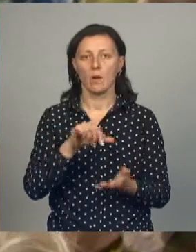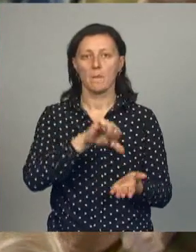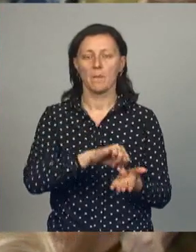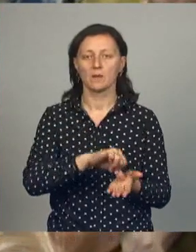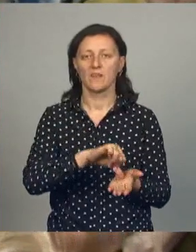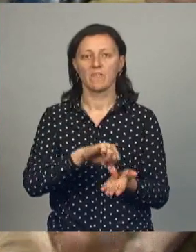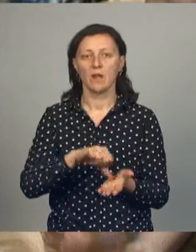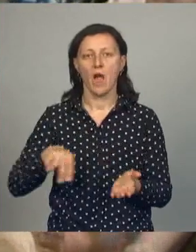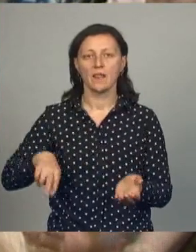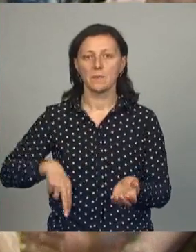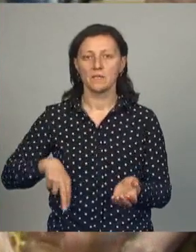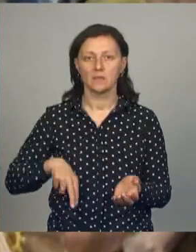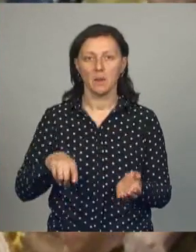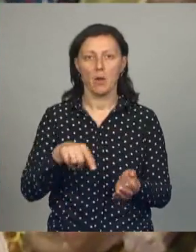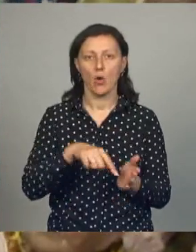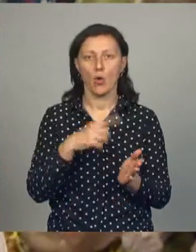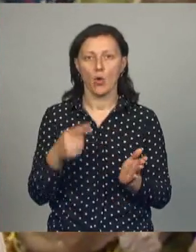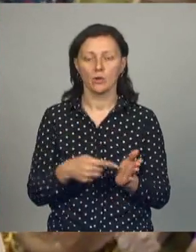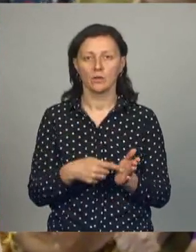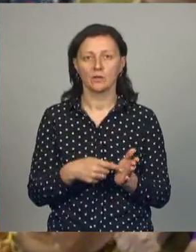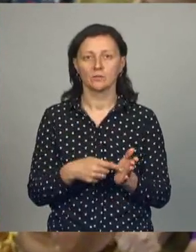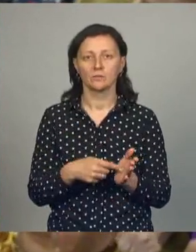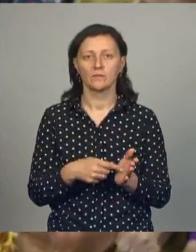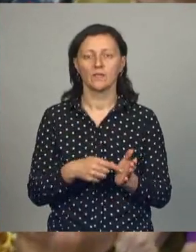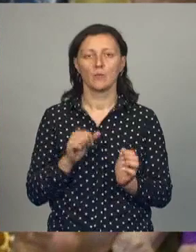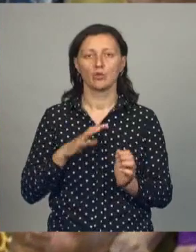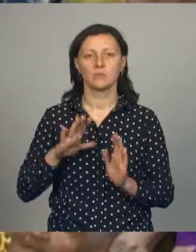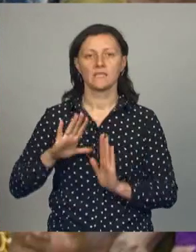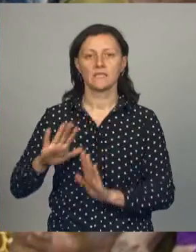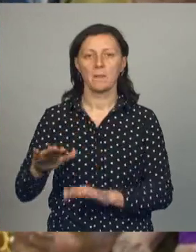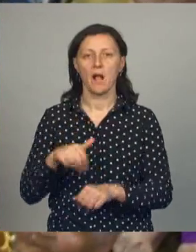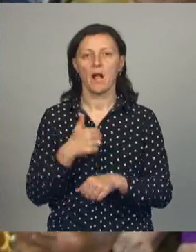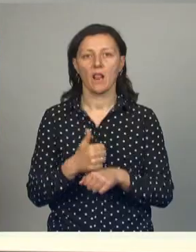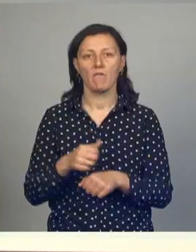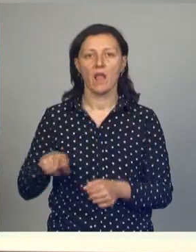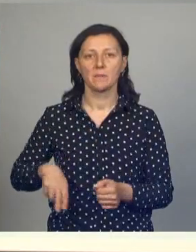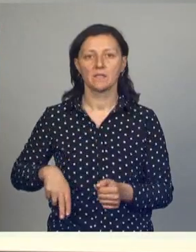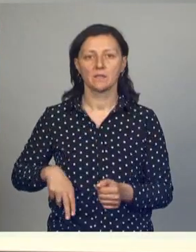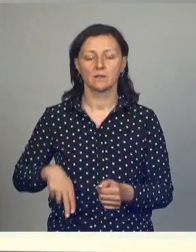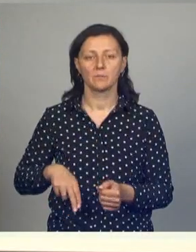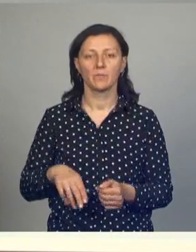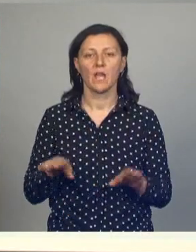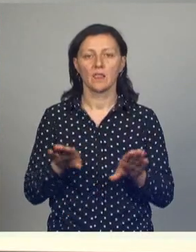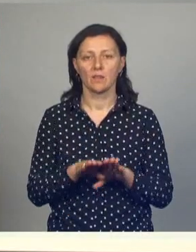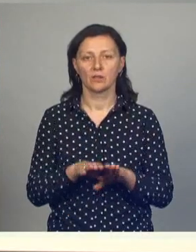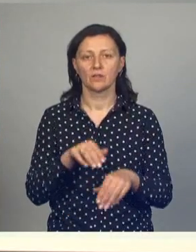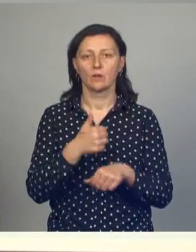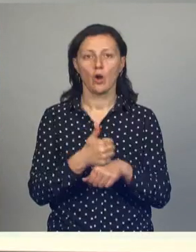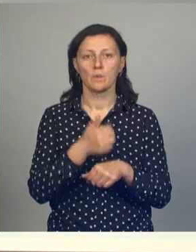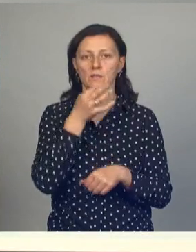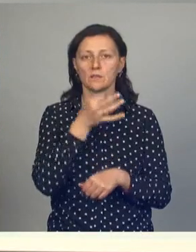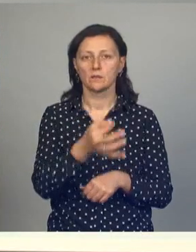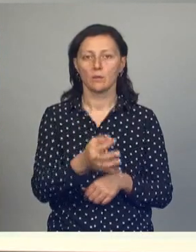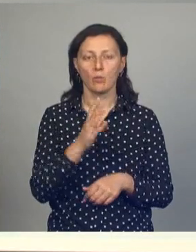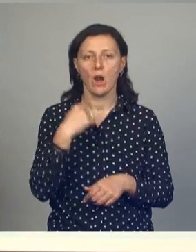администрации города на уровне минимум заместителя главы администрации. Также губернатор сообщил, что